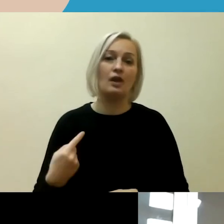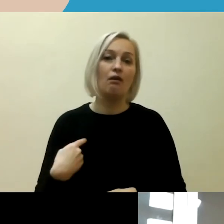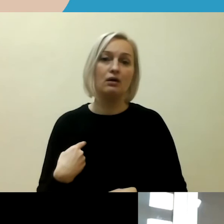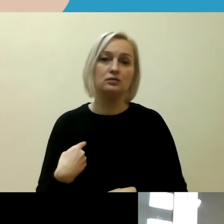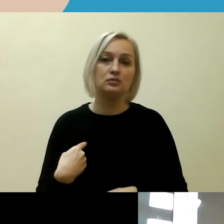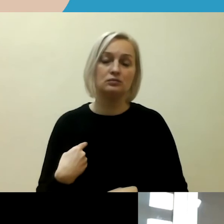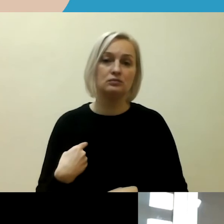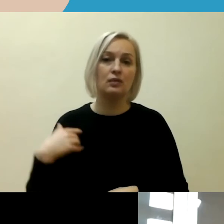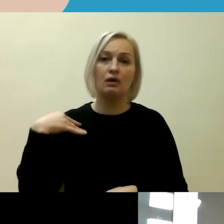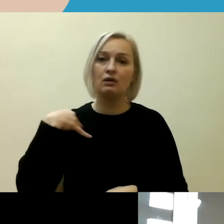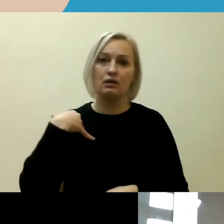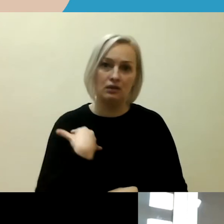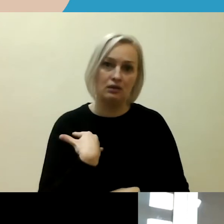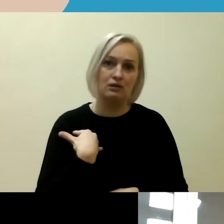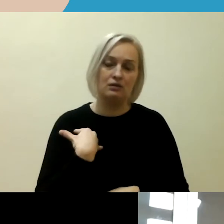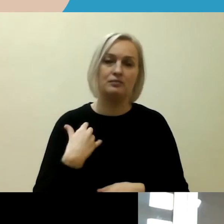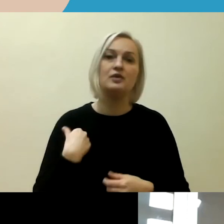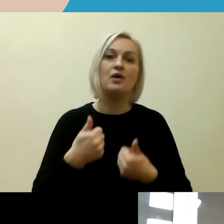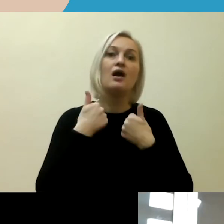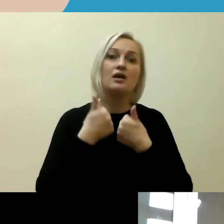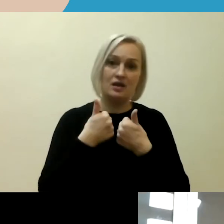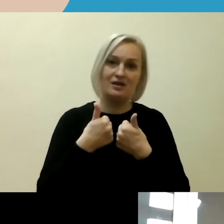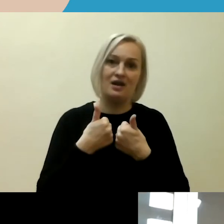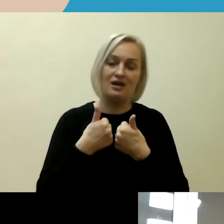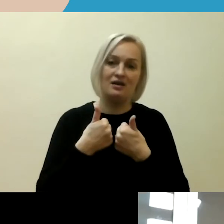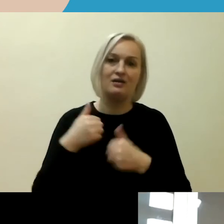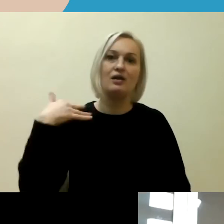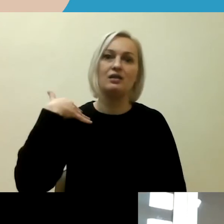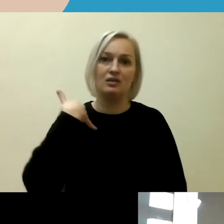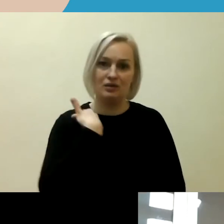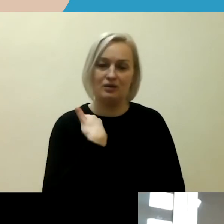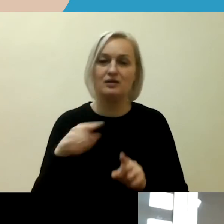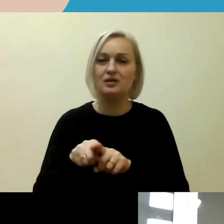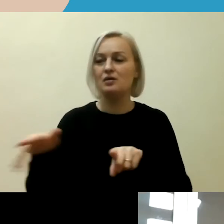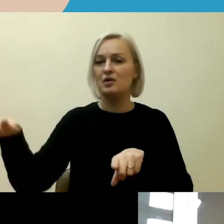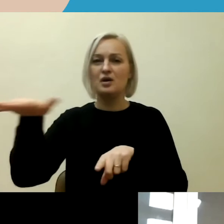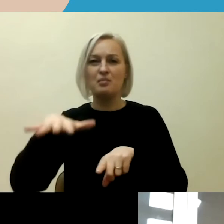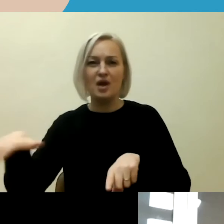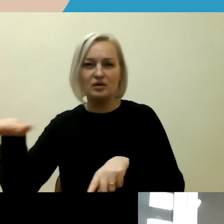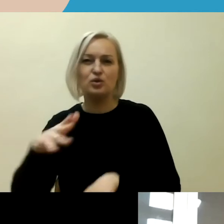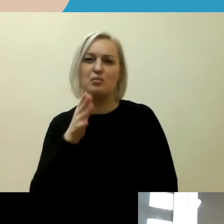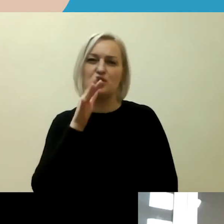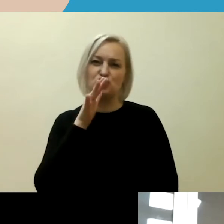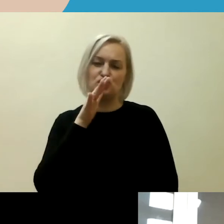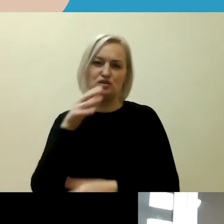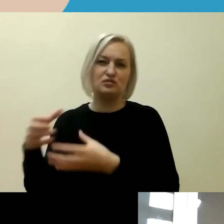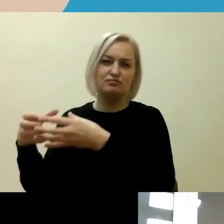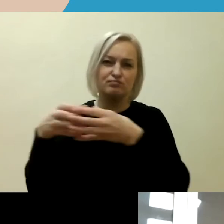buvau nustebinti, gerai, aprasmen, nustebinus, kad atėjus bendruomenėms, sakykim, žydų bendruomenėje atėjus,